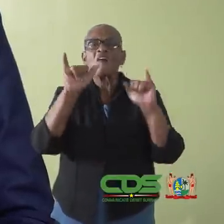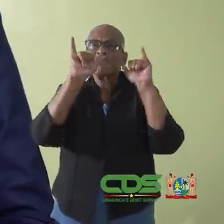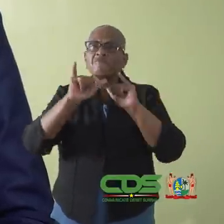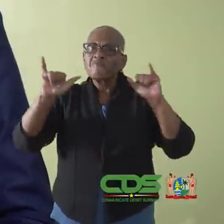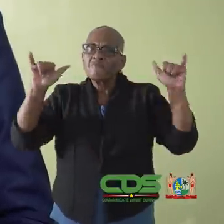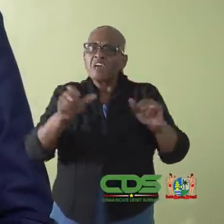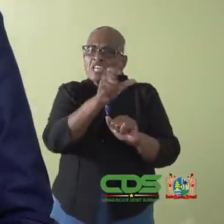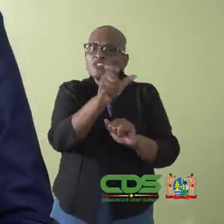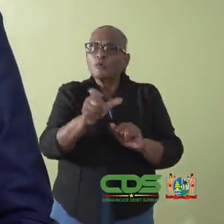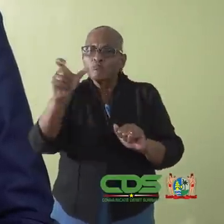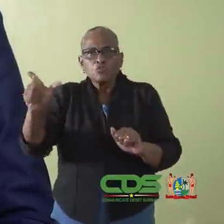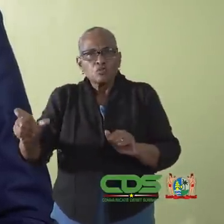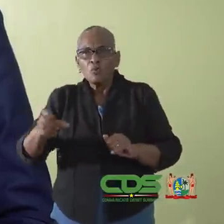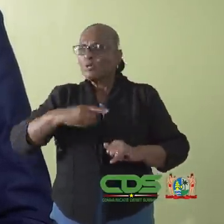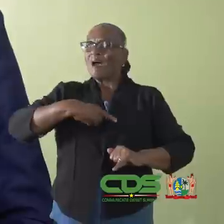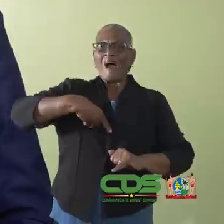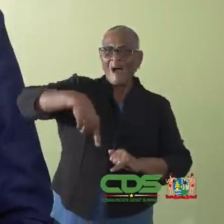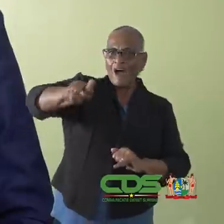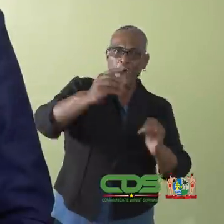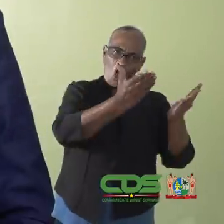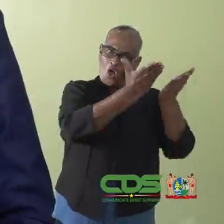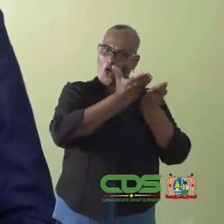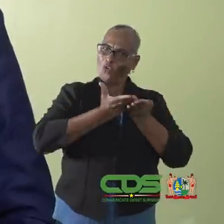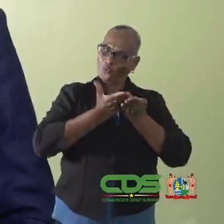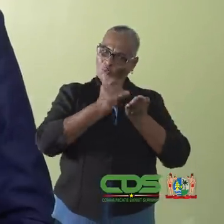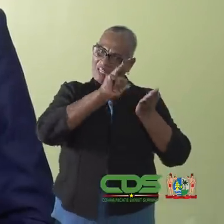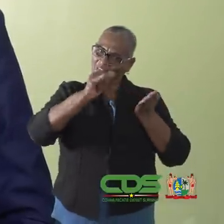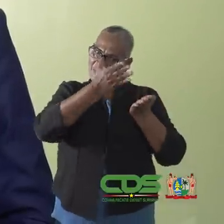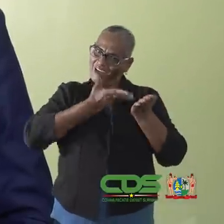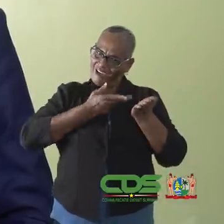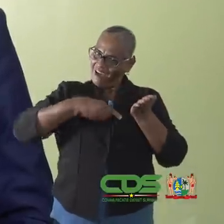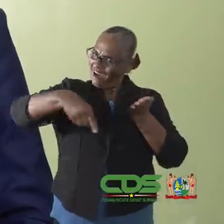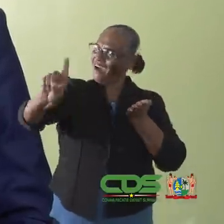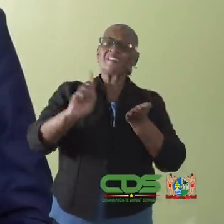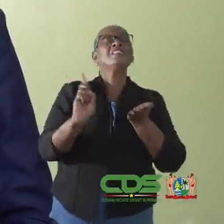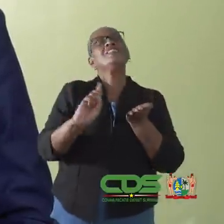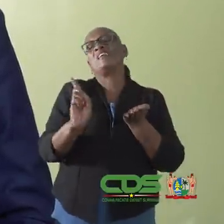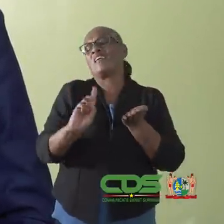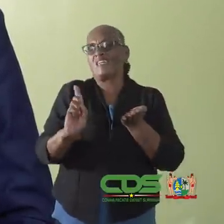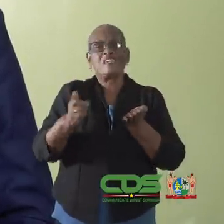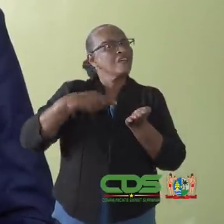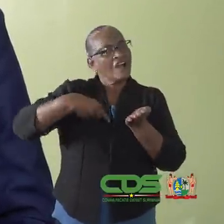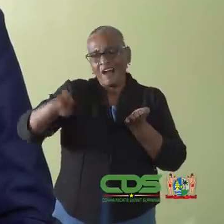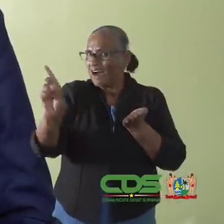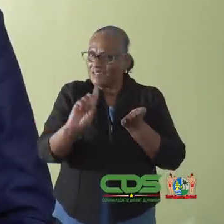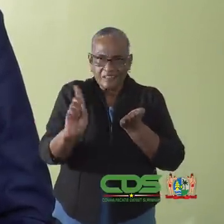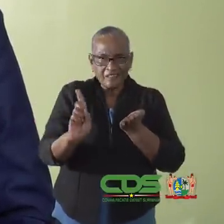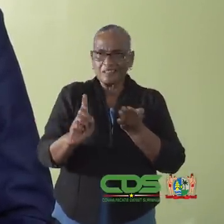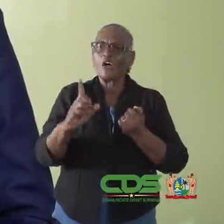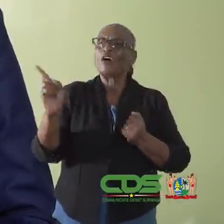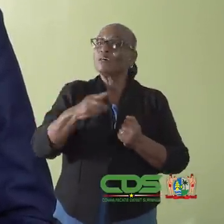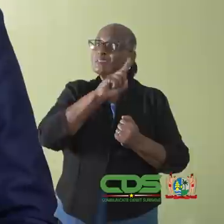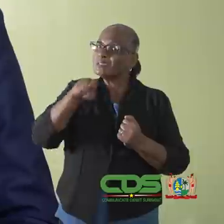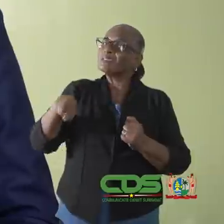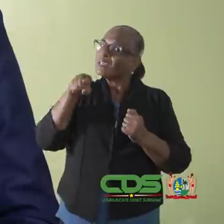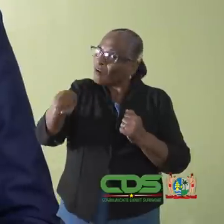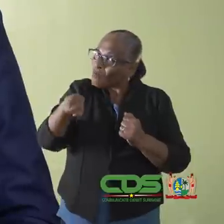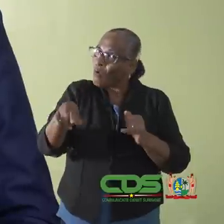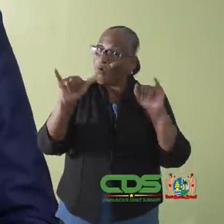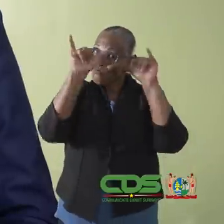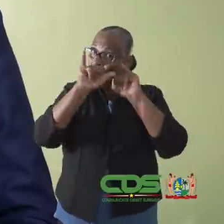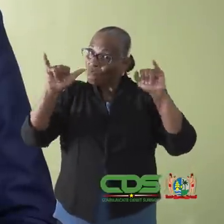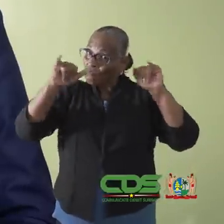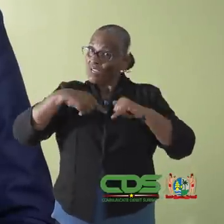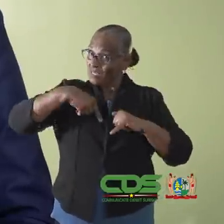een beroep op feestbezoekers, om niet in te gaan op de uitnodiging van feesthouders. Immers, er zullen ook